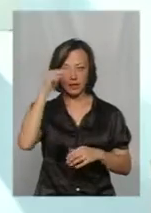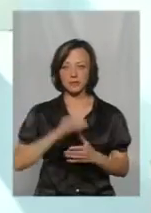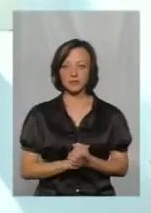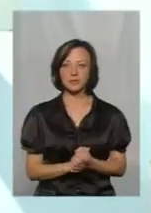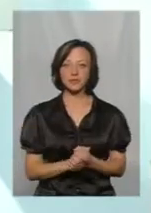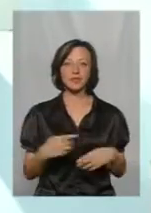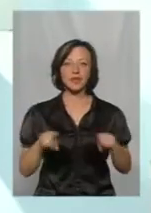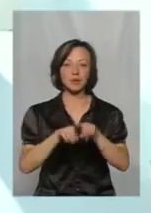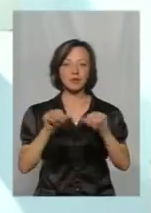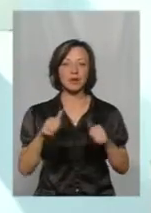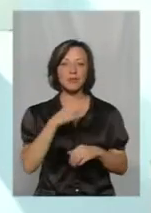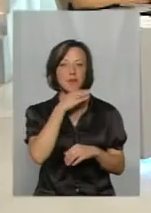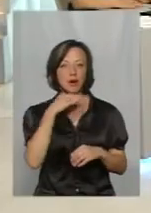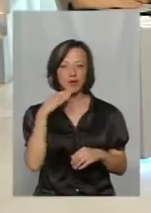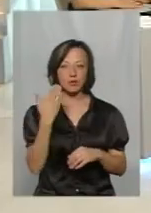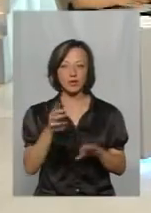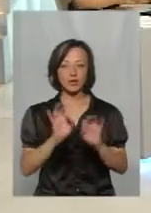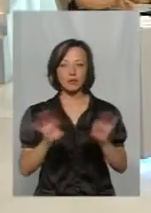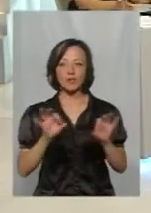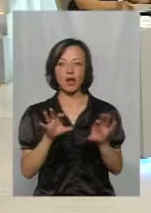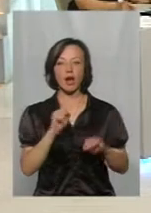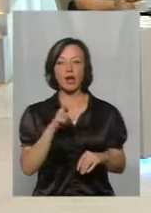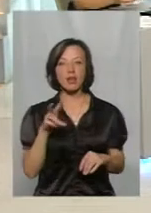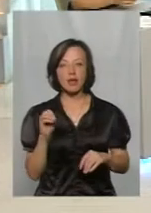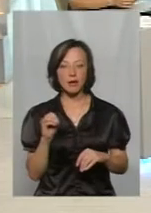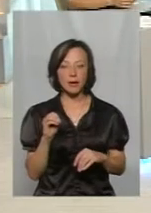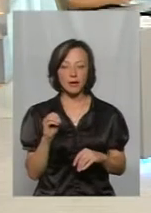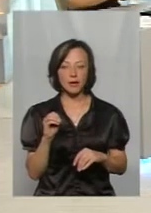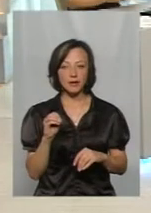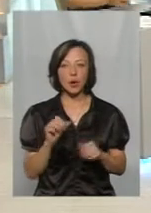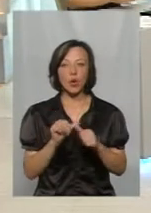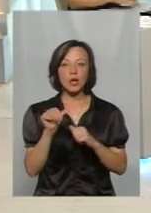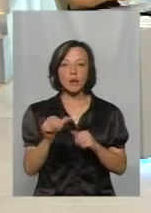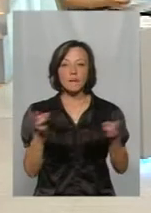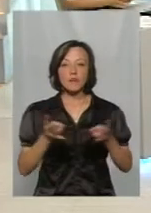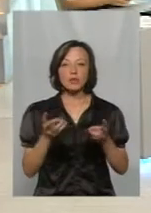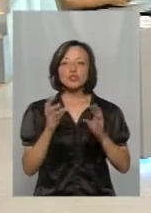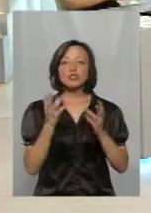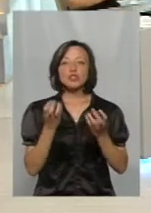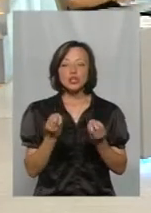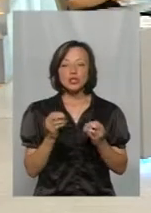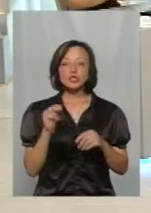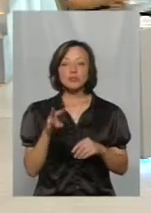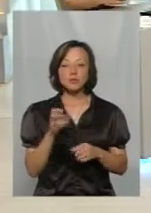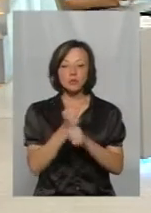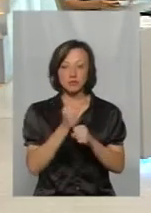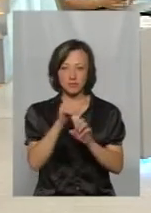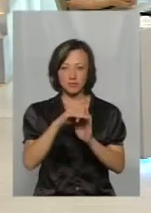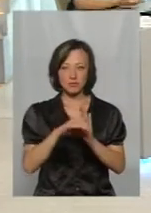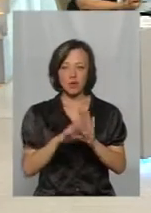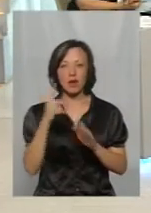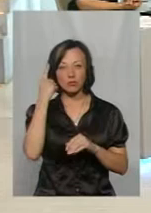Таким чином. Багато ви розповіли, але все ж таки, окрім попиту, чим ви ще керувалися, коли розробляли